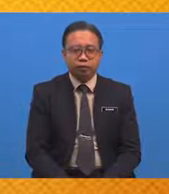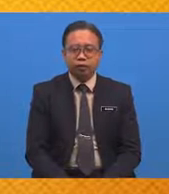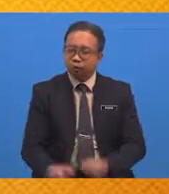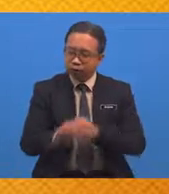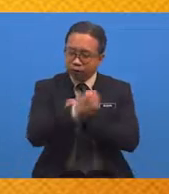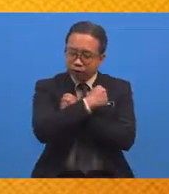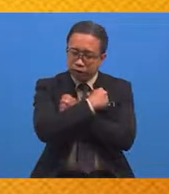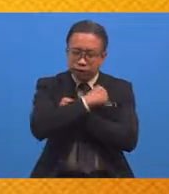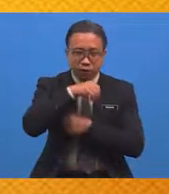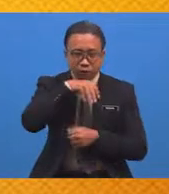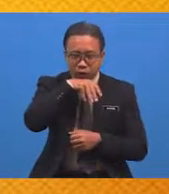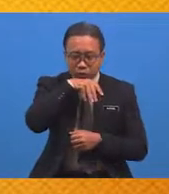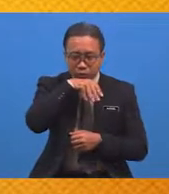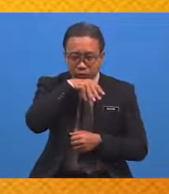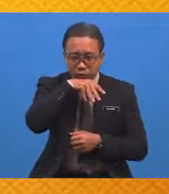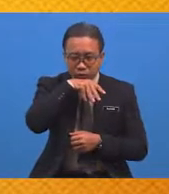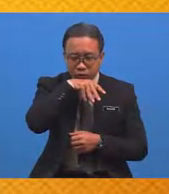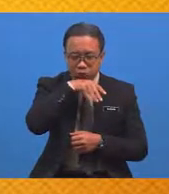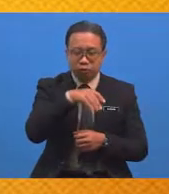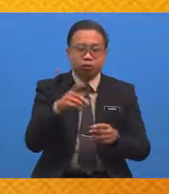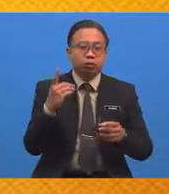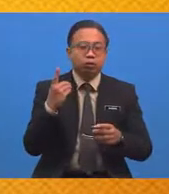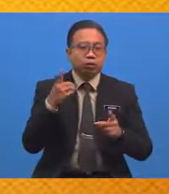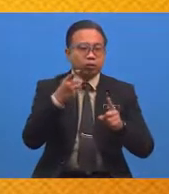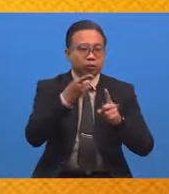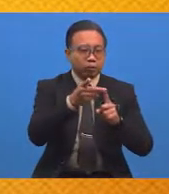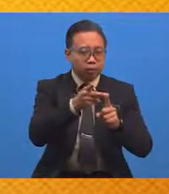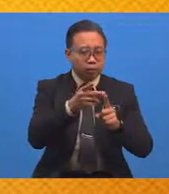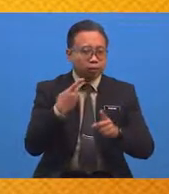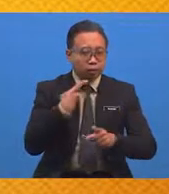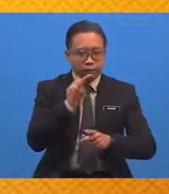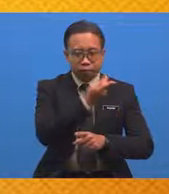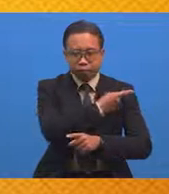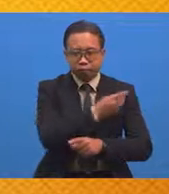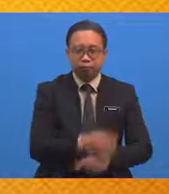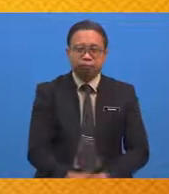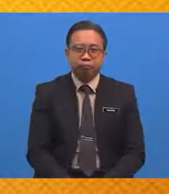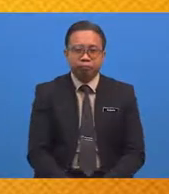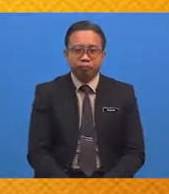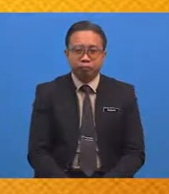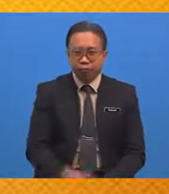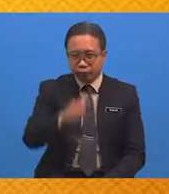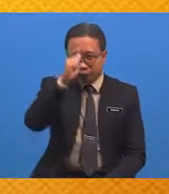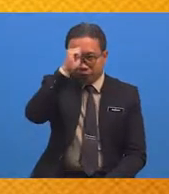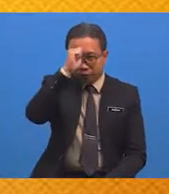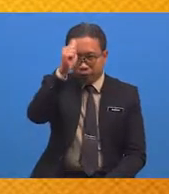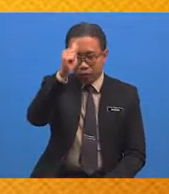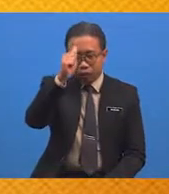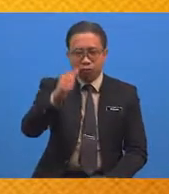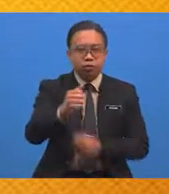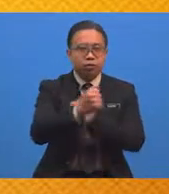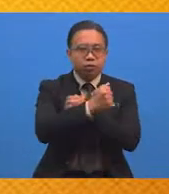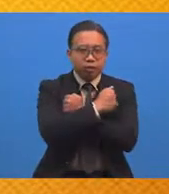Rasulullah sallallahu alaihi wasallam Kepada kita kan Begitu juga Allah Ta'ala Akan